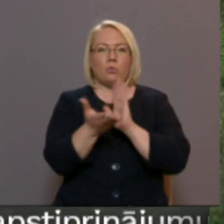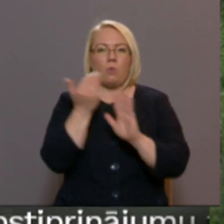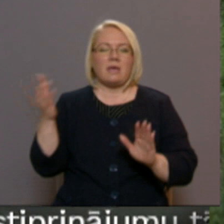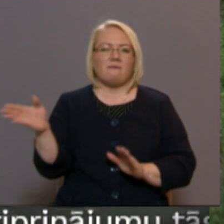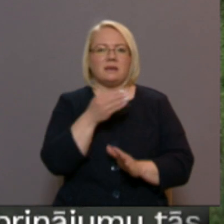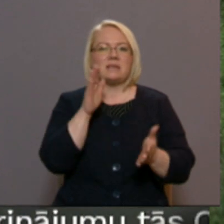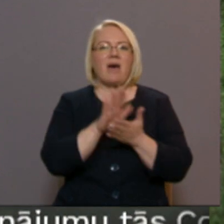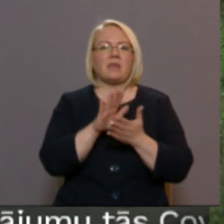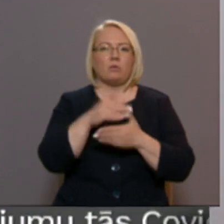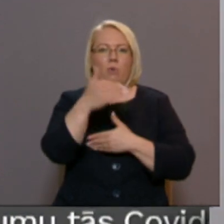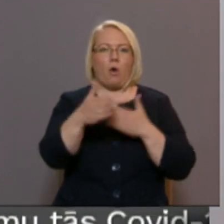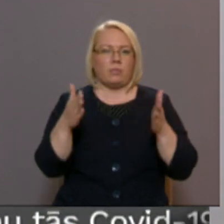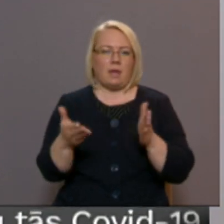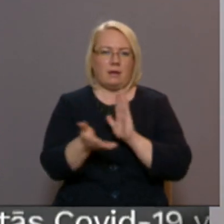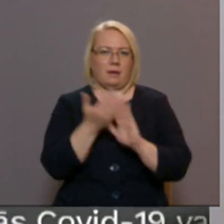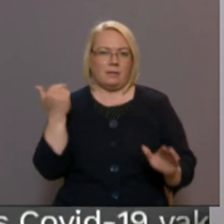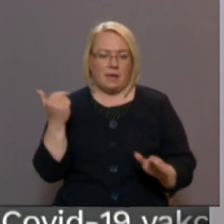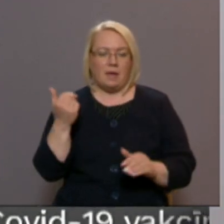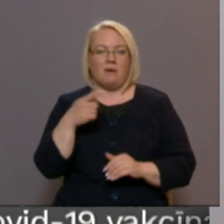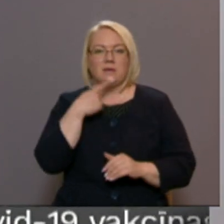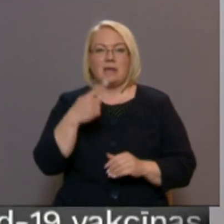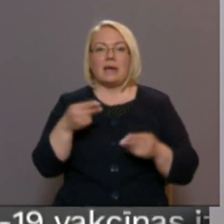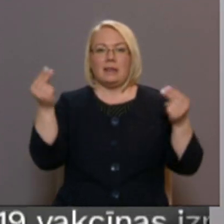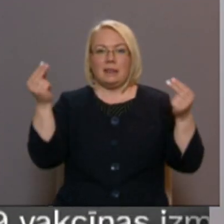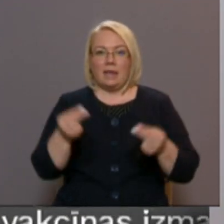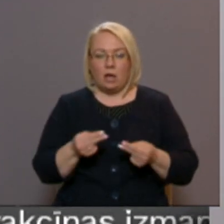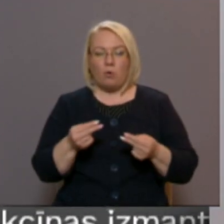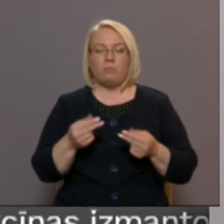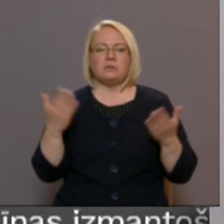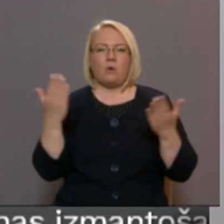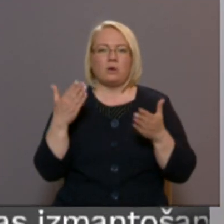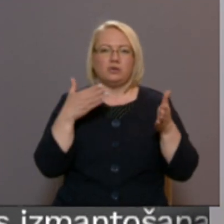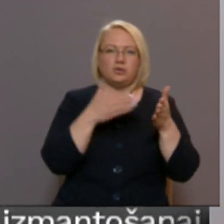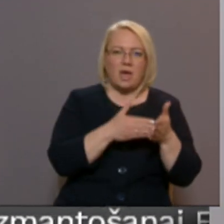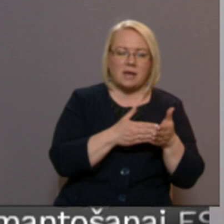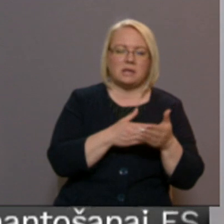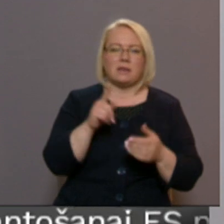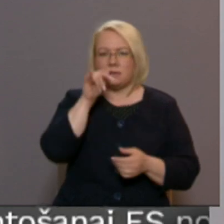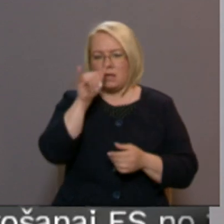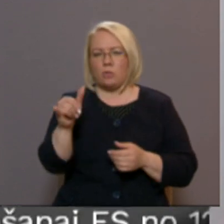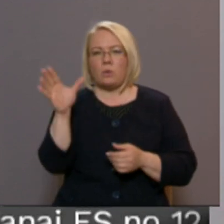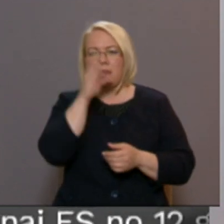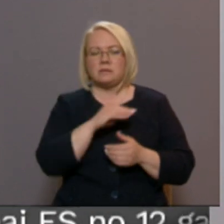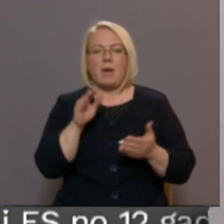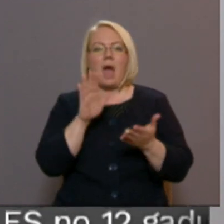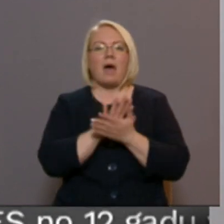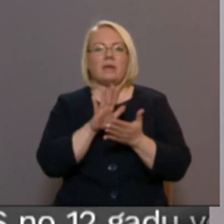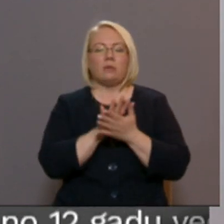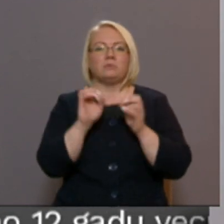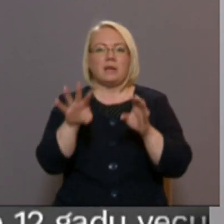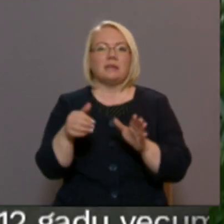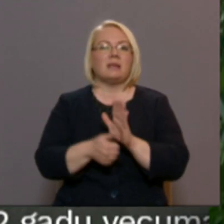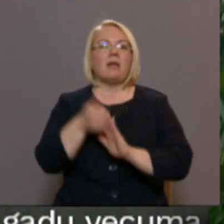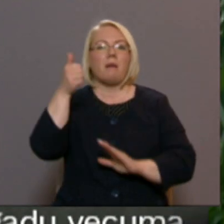atkritumu kontēneri. Fiziskas līgums, fiziskas šķērstis, kas neatstāja iespējušos atstāt, ir tas